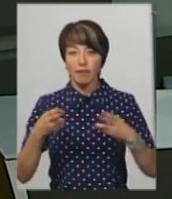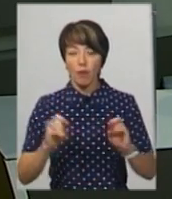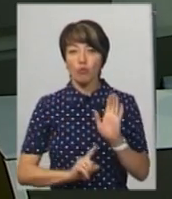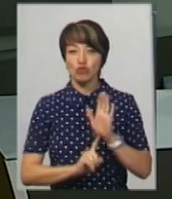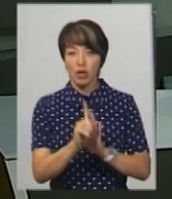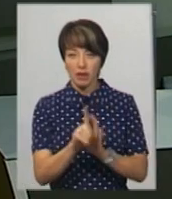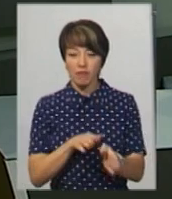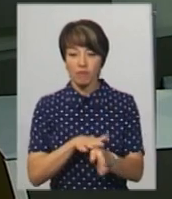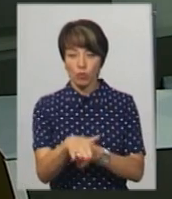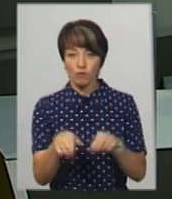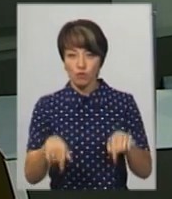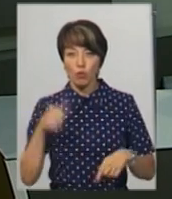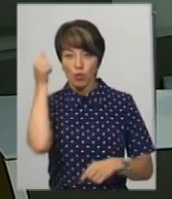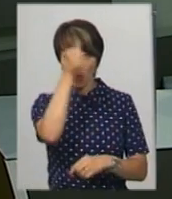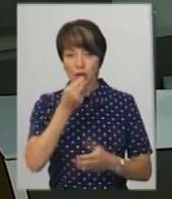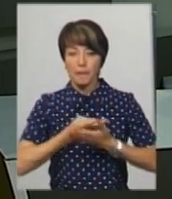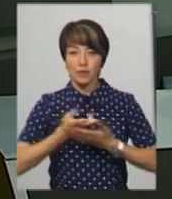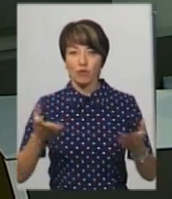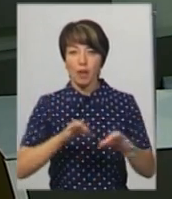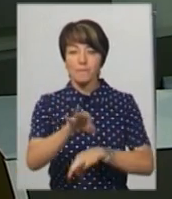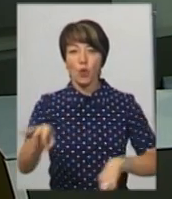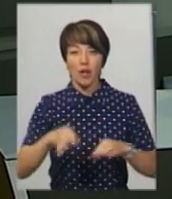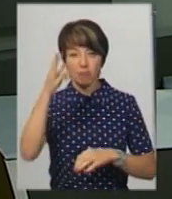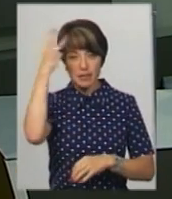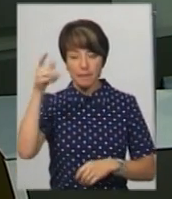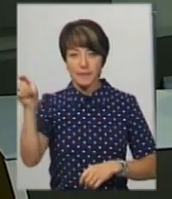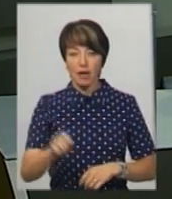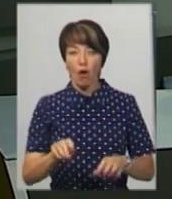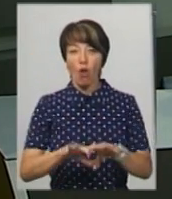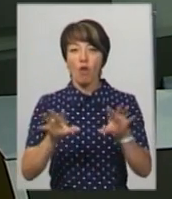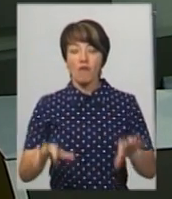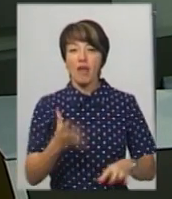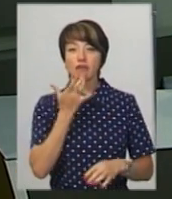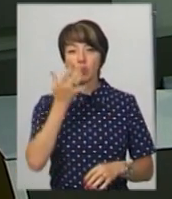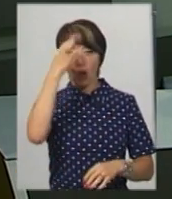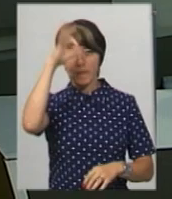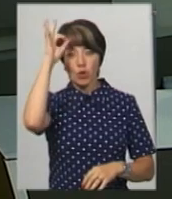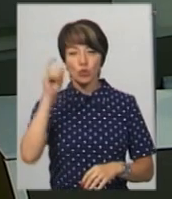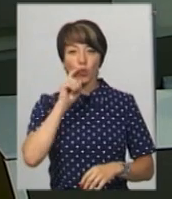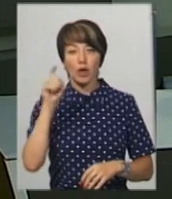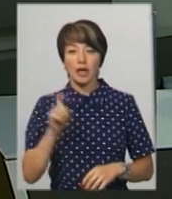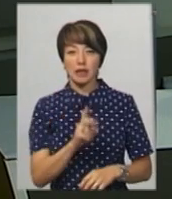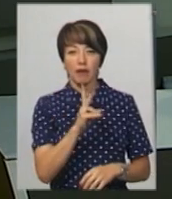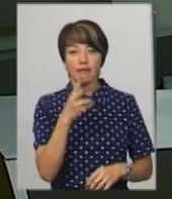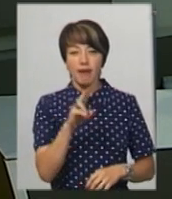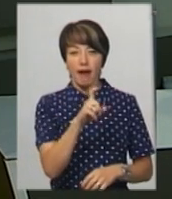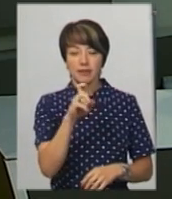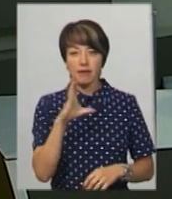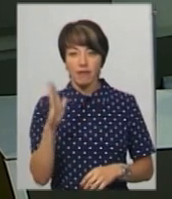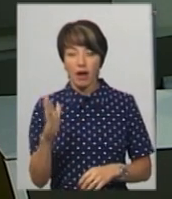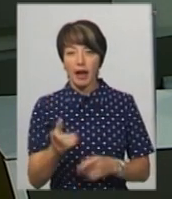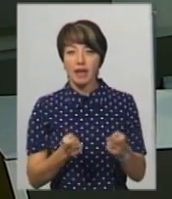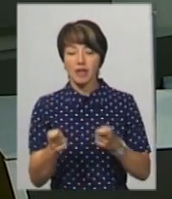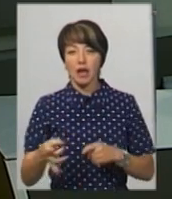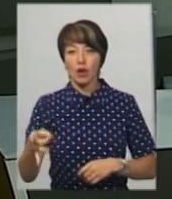почали втілювати в цьому році. Презентувати проєкт у Хмельницькій приїхали голова Національної поліції України Сергій Князів, керівник